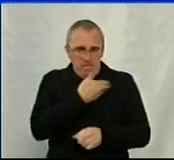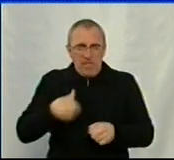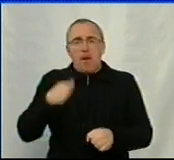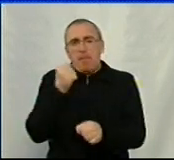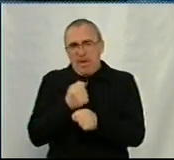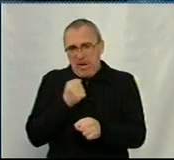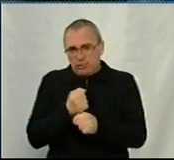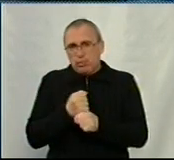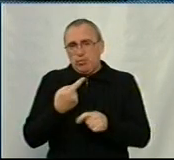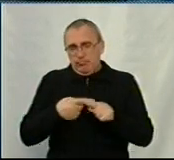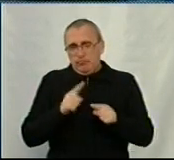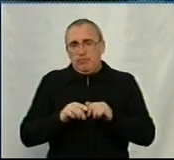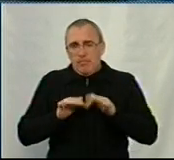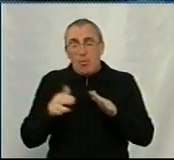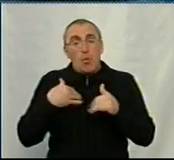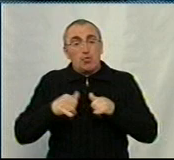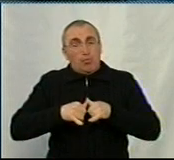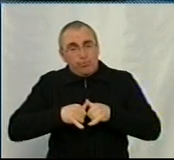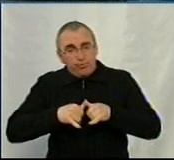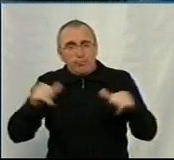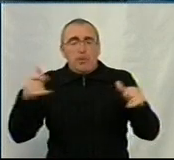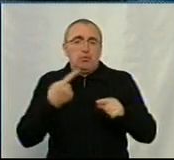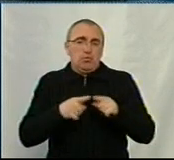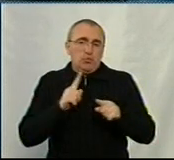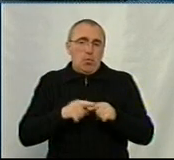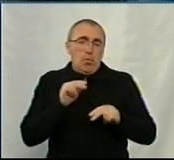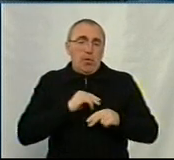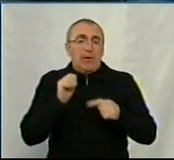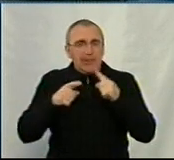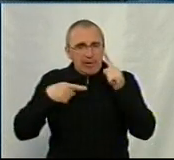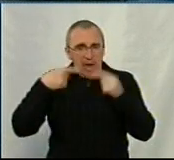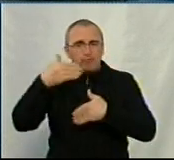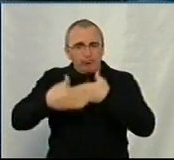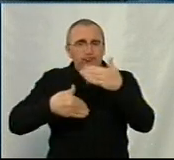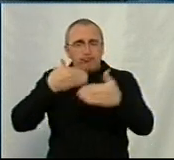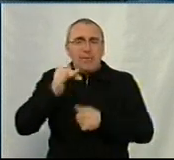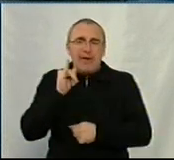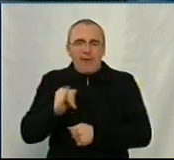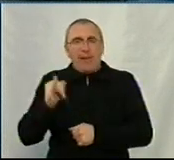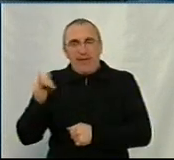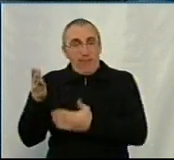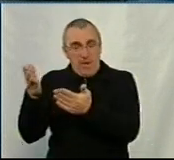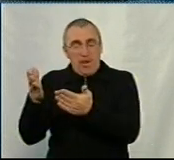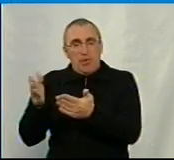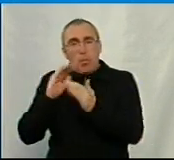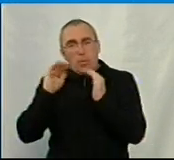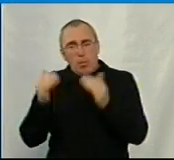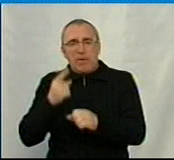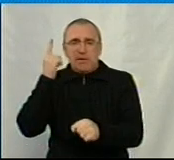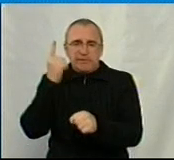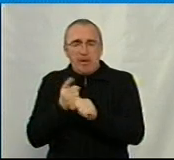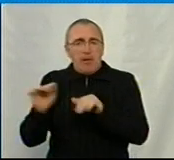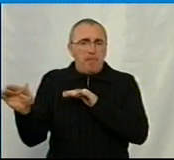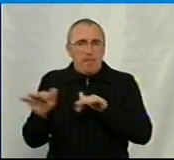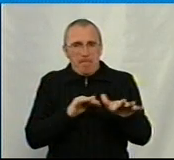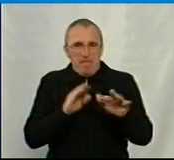напрямку, але хотілося б поширювати цю роботу і робити наступний крок. Іван Іванович, коротко, заборона пересування